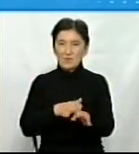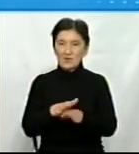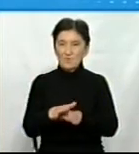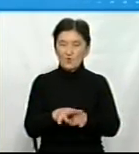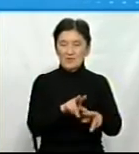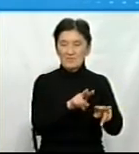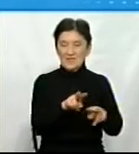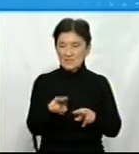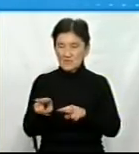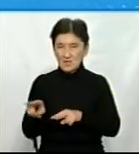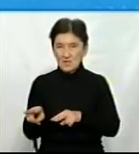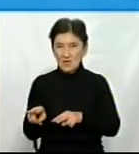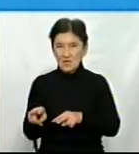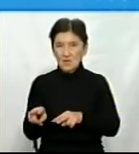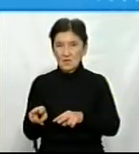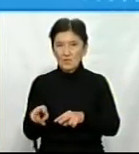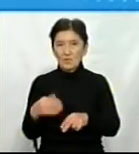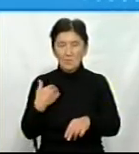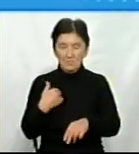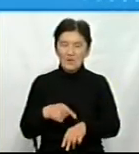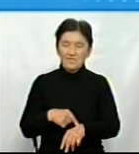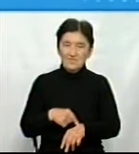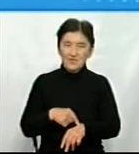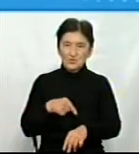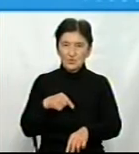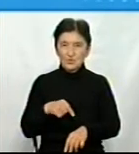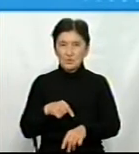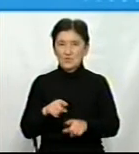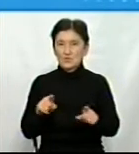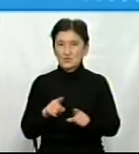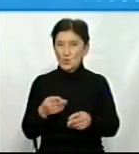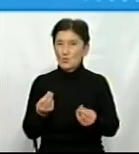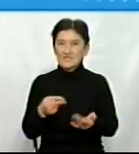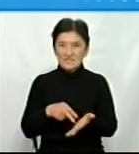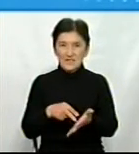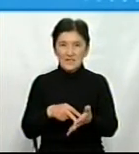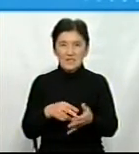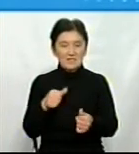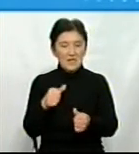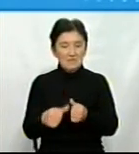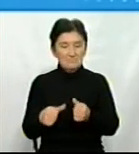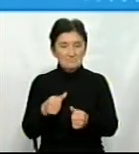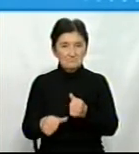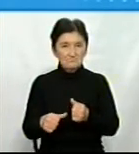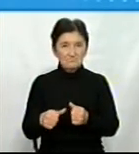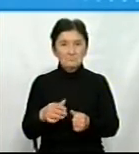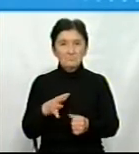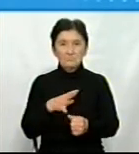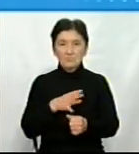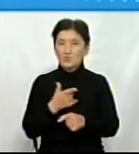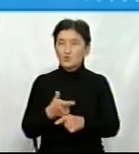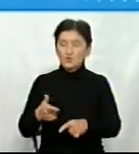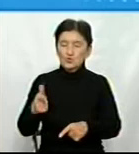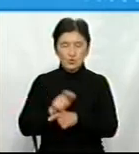теж на землі, не на перині, от ми відчули позитив того, що ціни на пальне навесні були дуже низькі. Вони були дуже низькі.